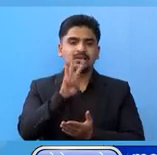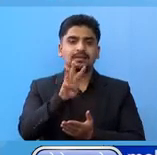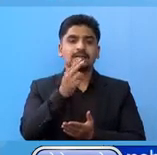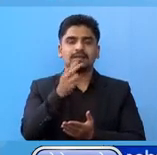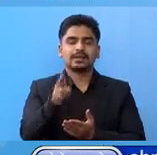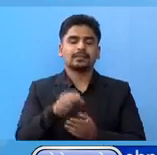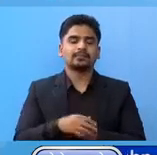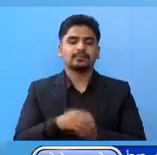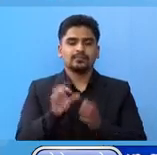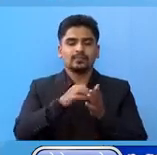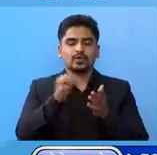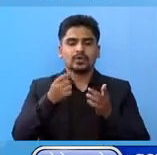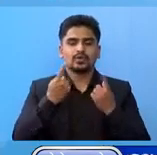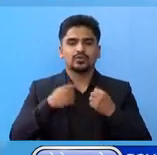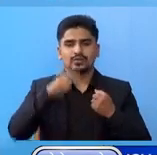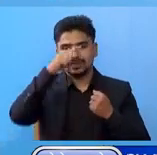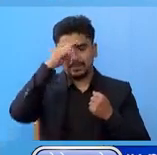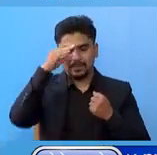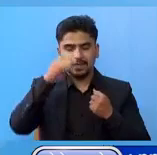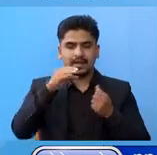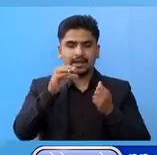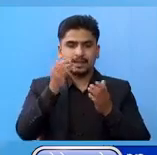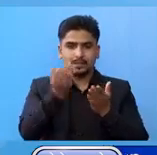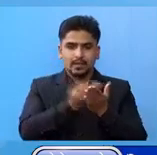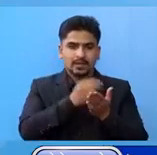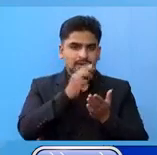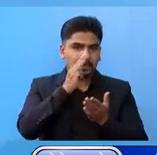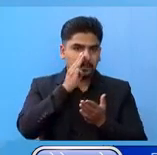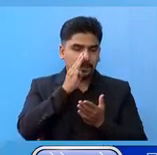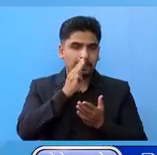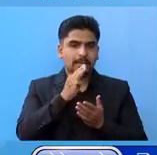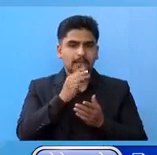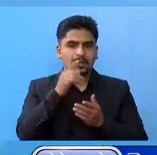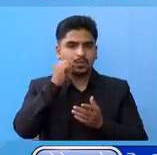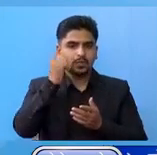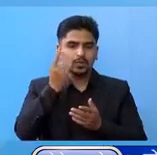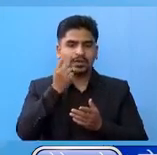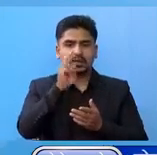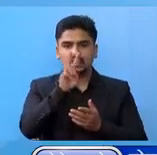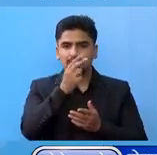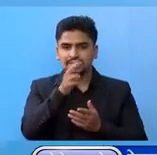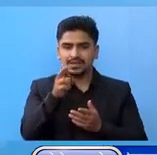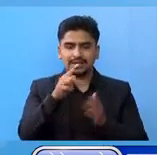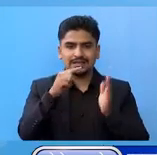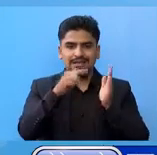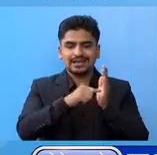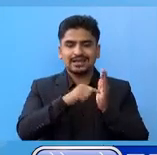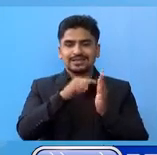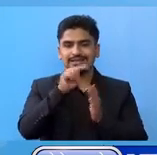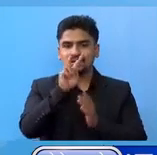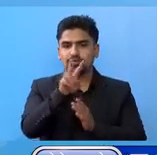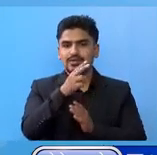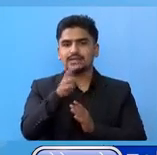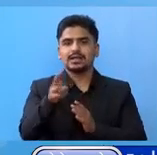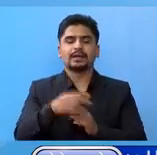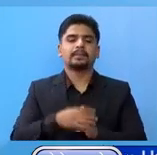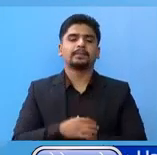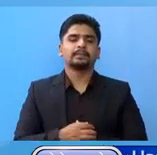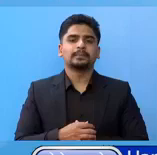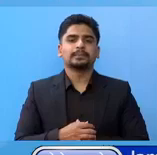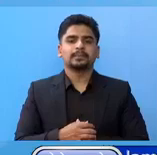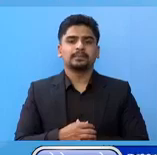पोखरा स्वास्थ विज्ञान प्रतिस्थान पोखरा प्रयोक्साला मां गोर्खा का दुई जना र कास्की का दुई जना